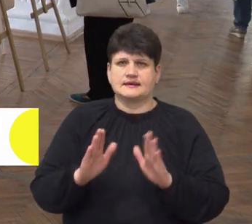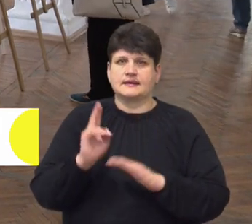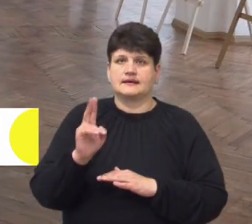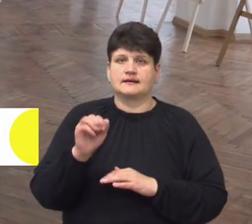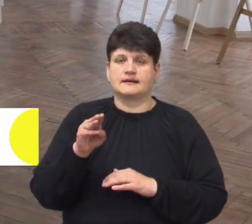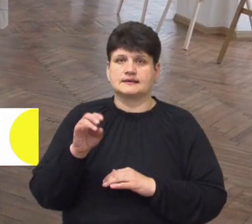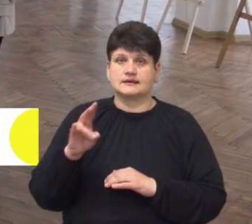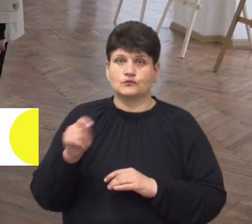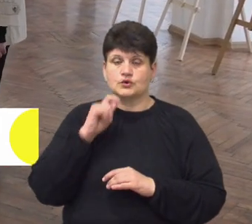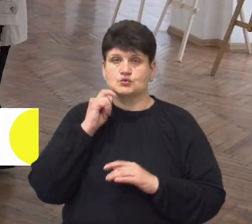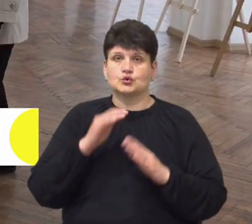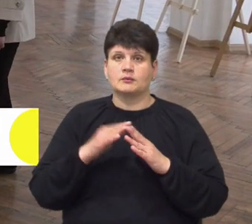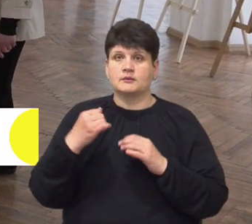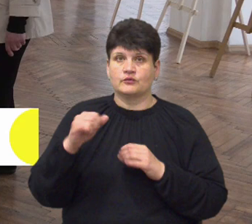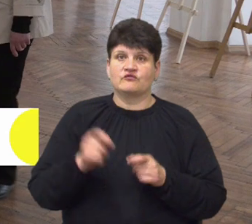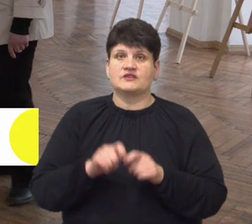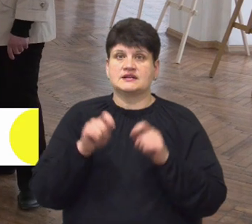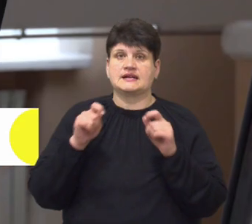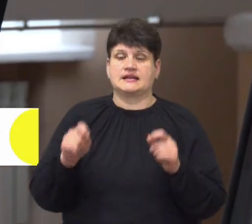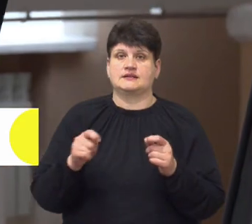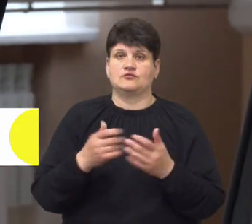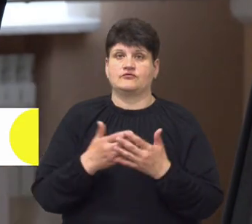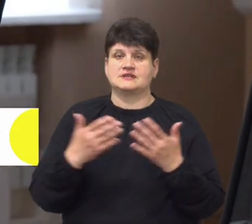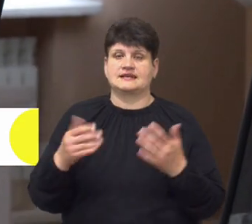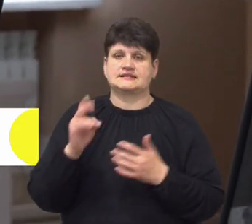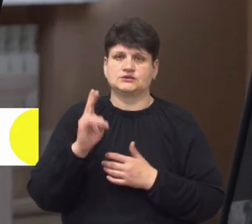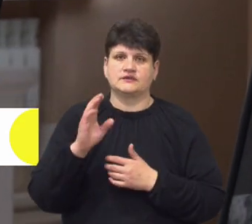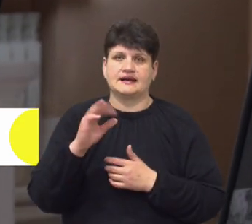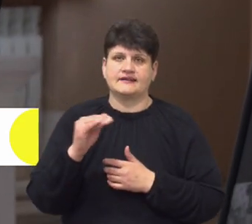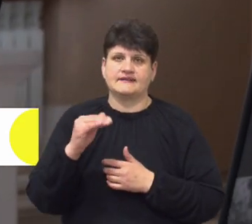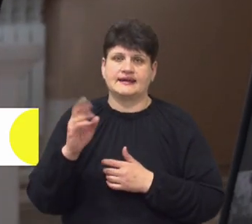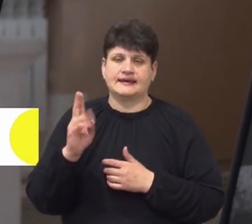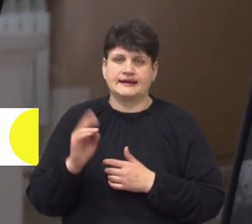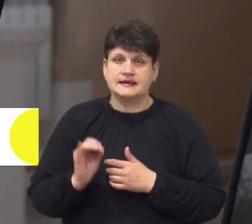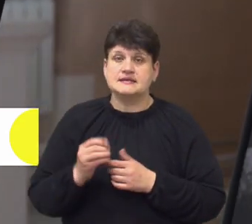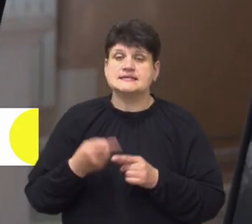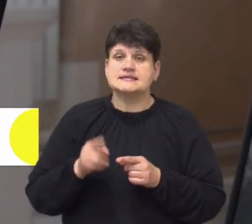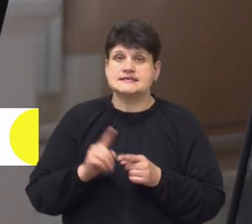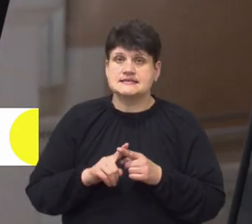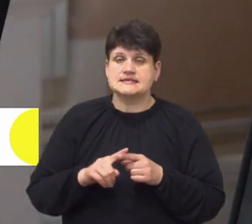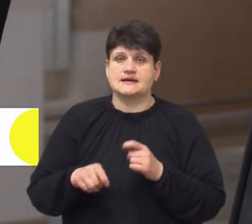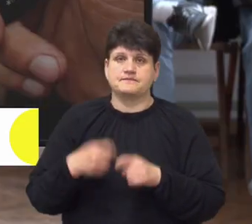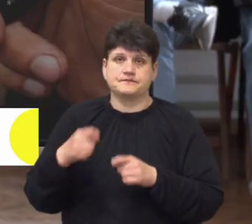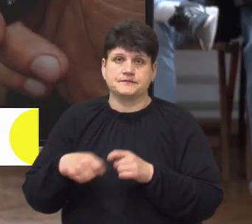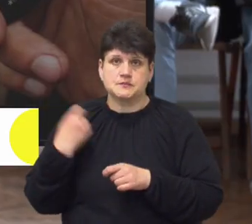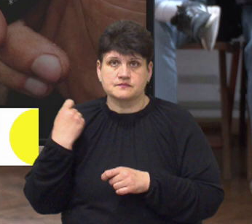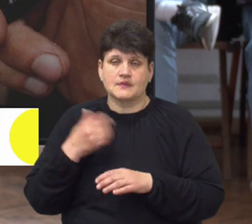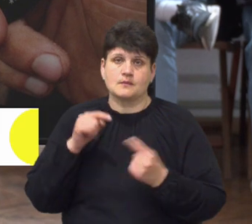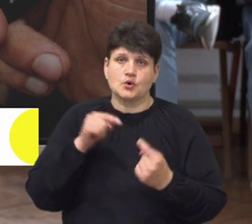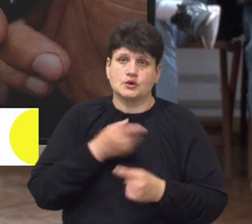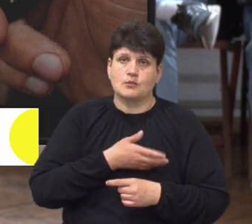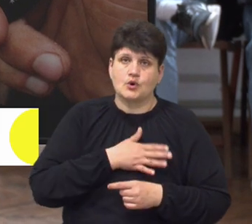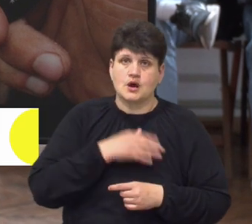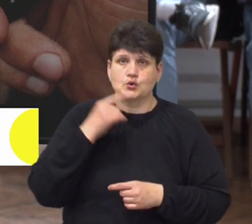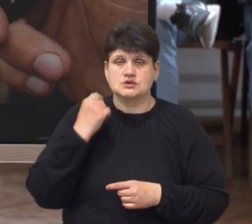українському домі перемога відкрили виставку Кшиштофа Хейке. На світлинах зображені воєнні злочини радянської влади проти поляків та російської